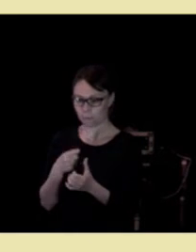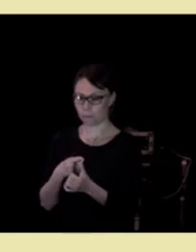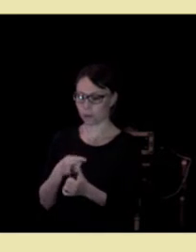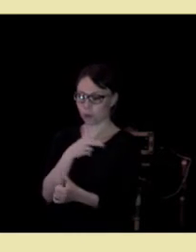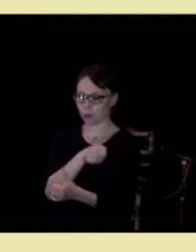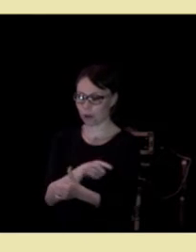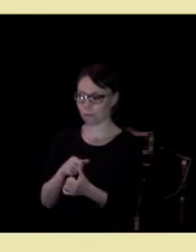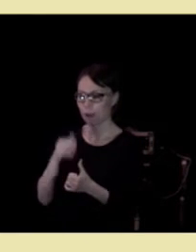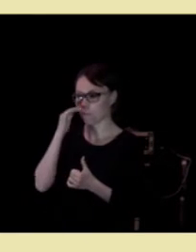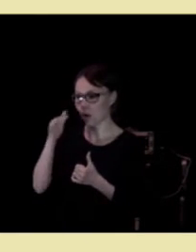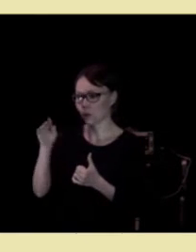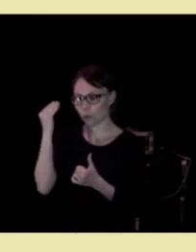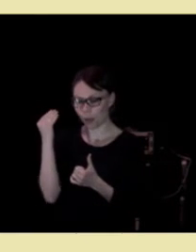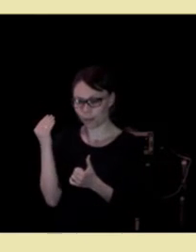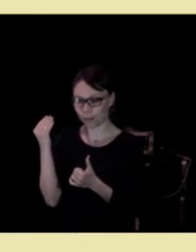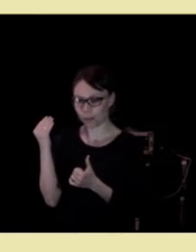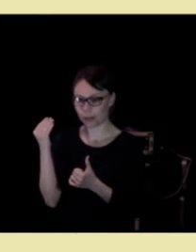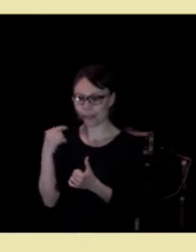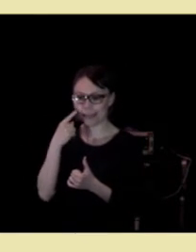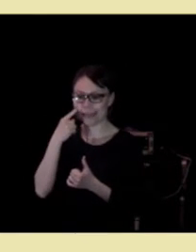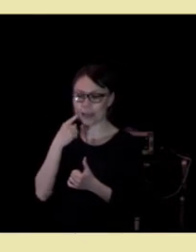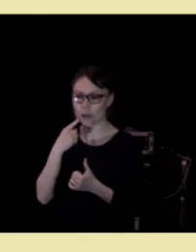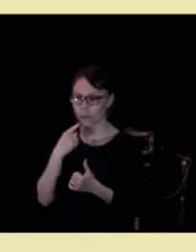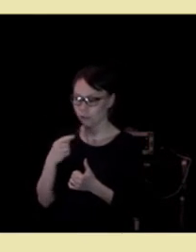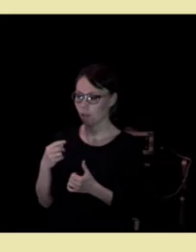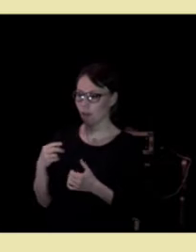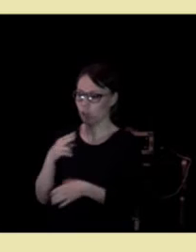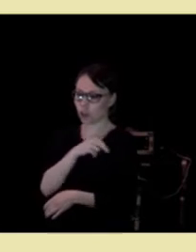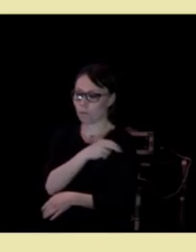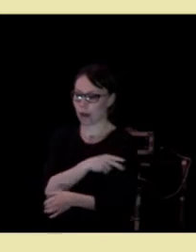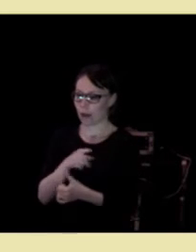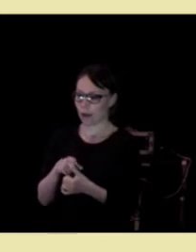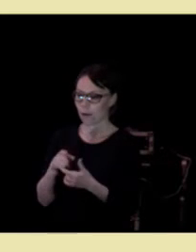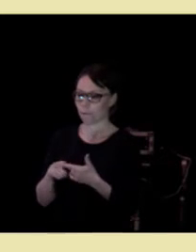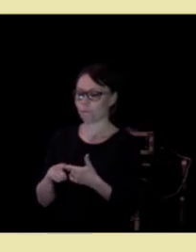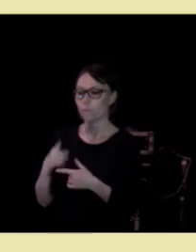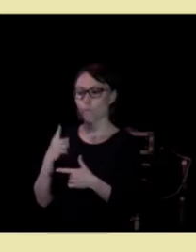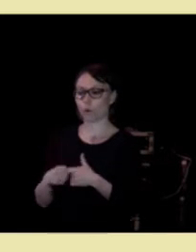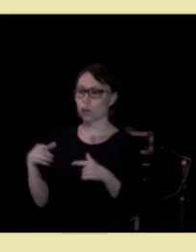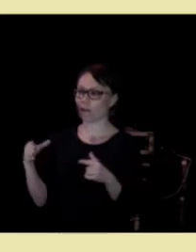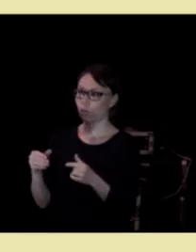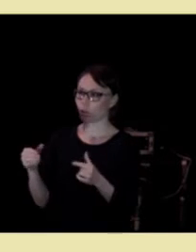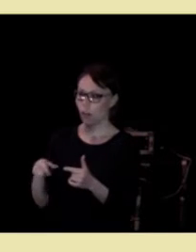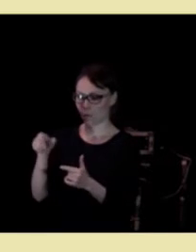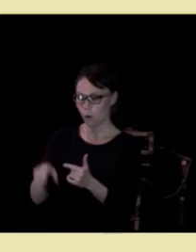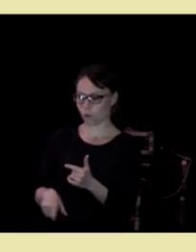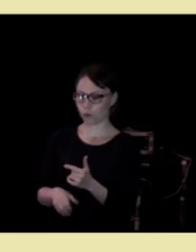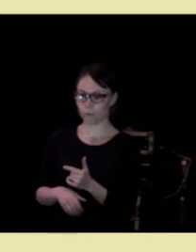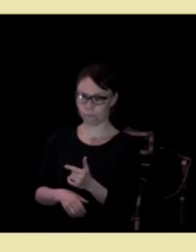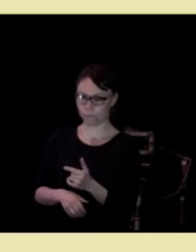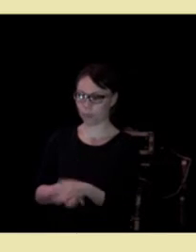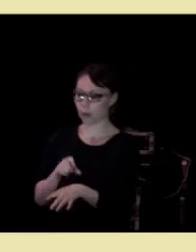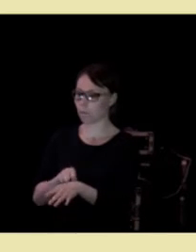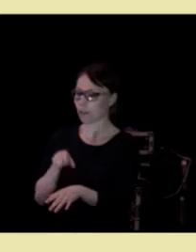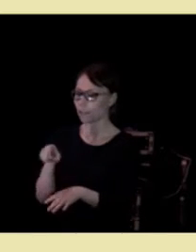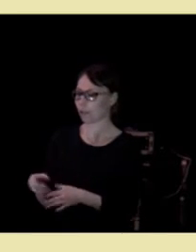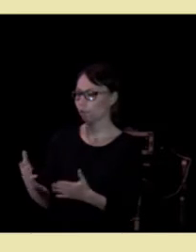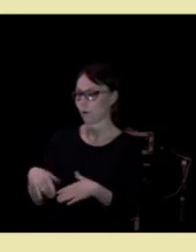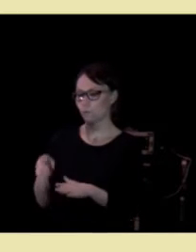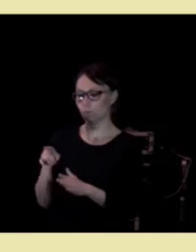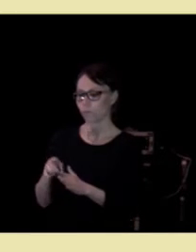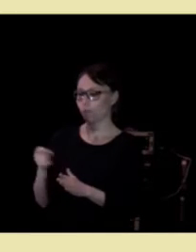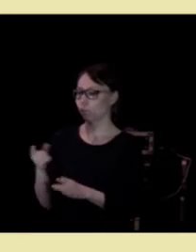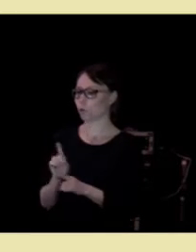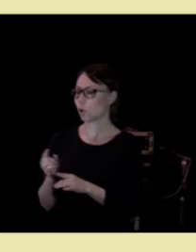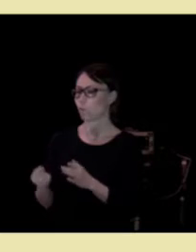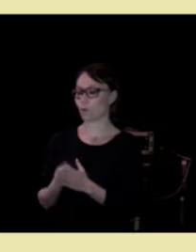med masterutdanning i geriatrisk sykepleie og en fysioterapeut. Pasienten får så rask som mulig